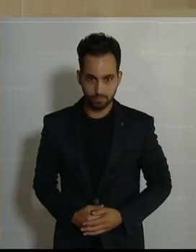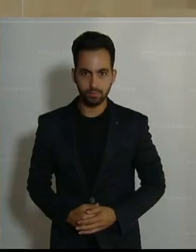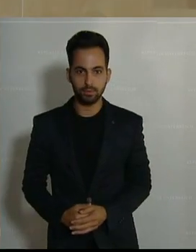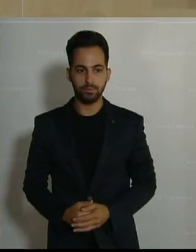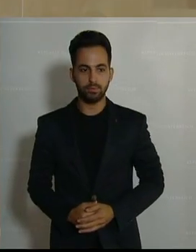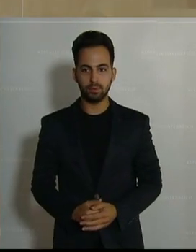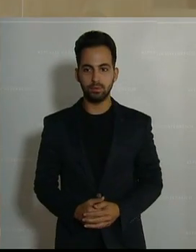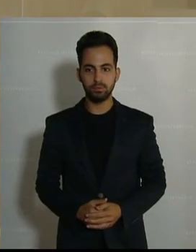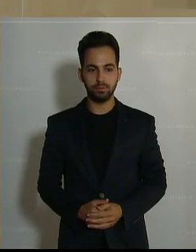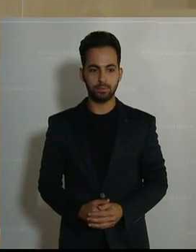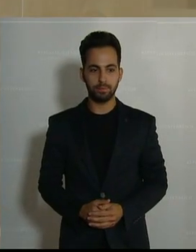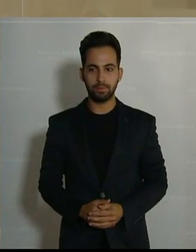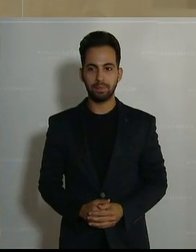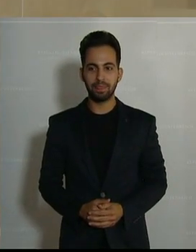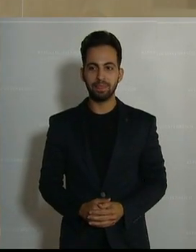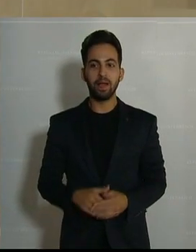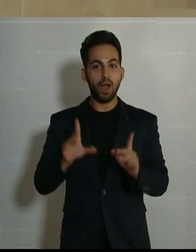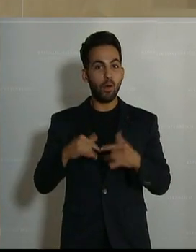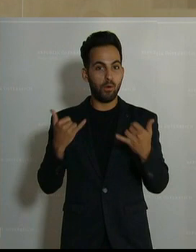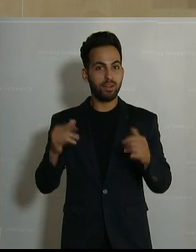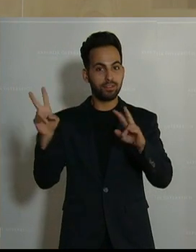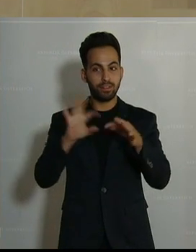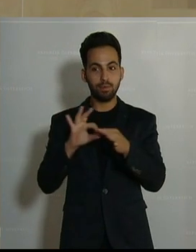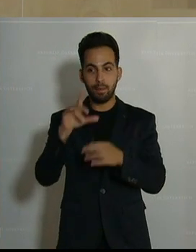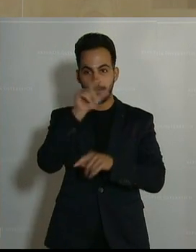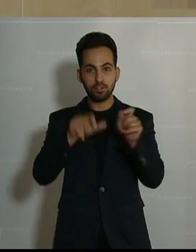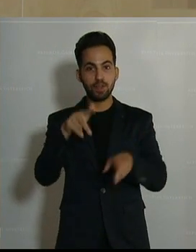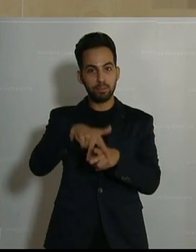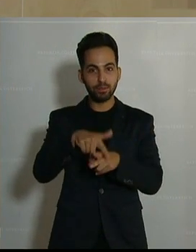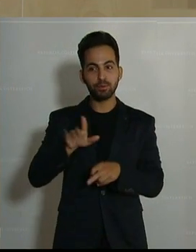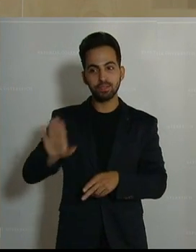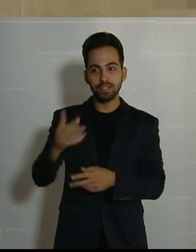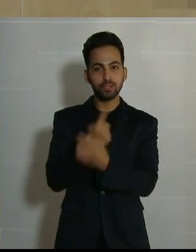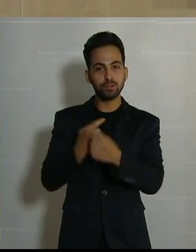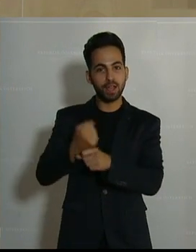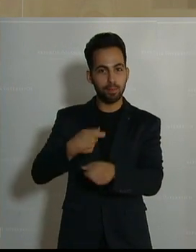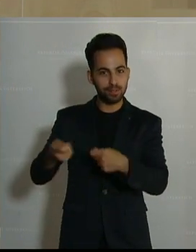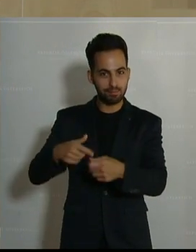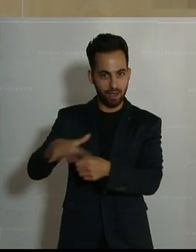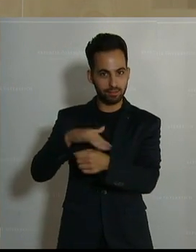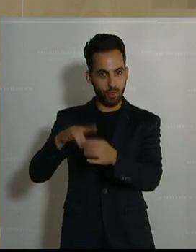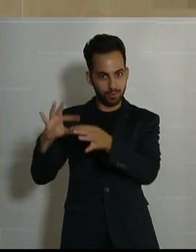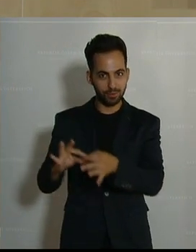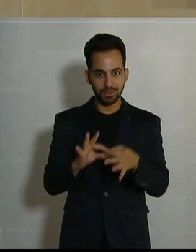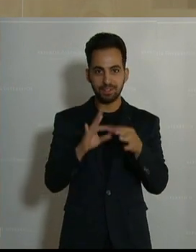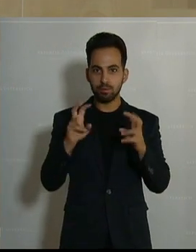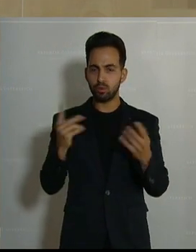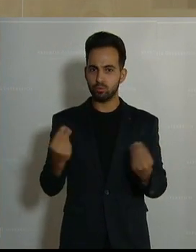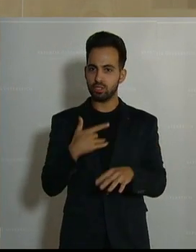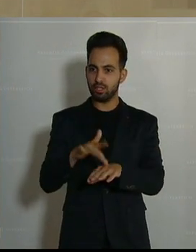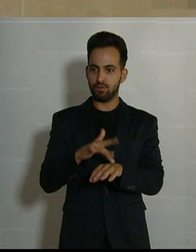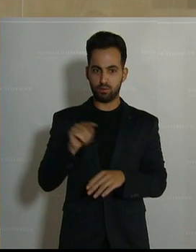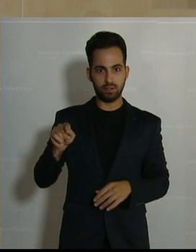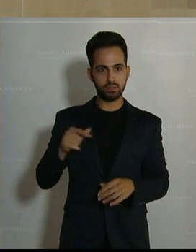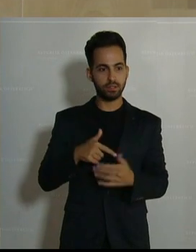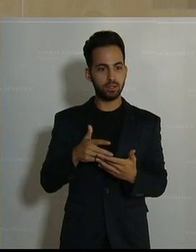Aber auch heute spreche ich wieder einmal für Menschen mit Behinderung und ihre Situation am Arbeitsmarkt. Denn ehrlicherweise habe ich das Gefühl, dass das